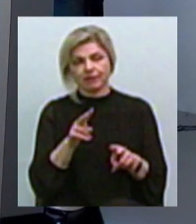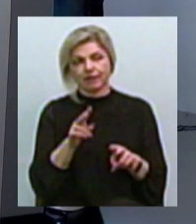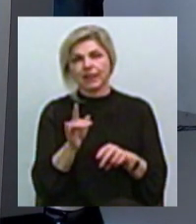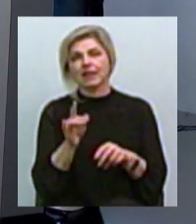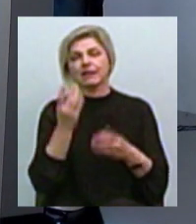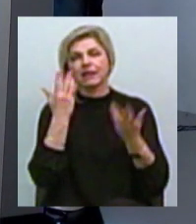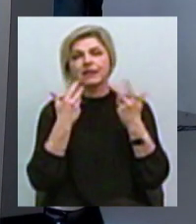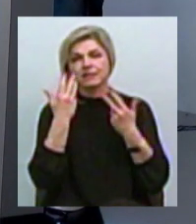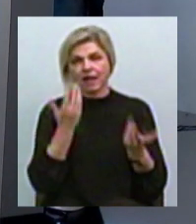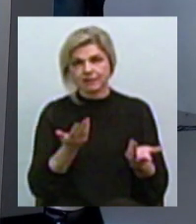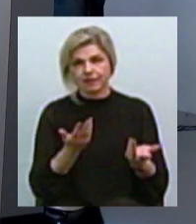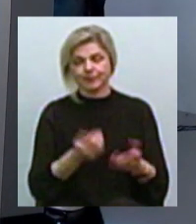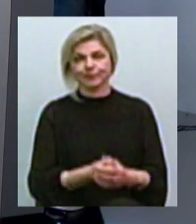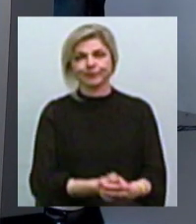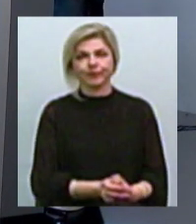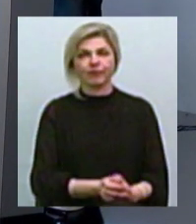Ви вже згадували про це